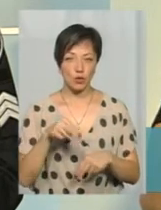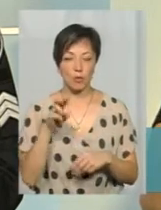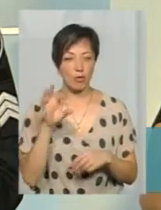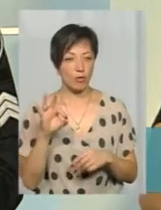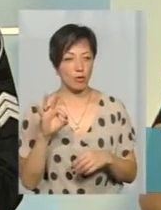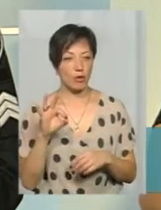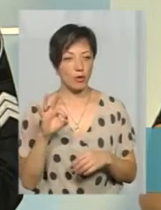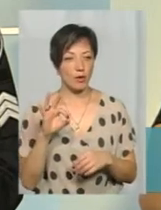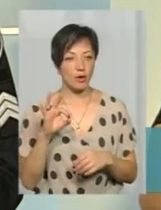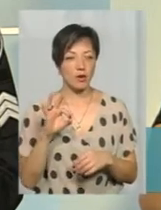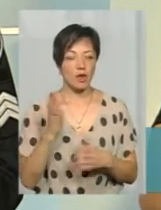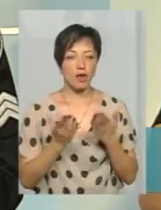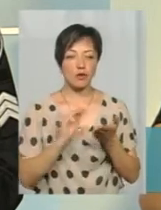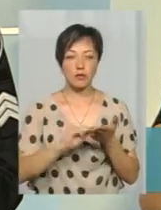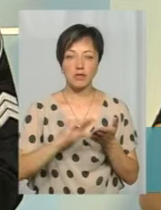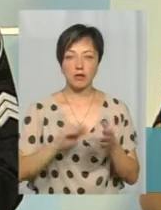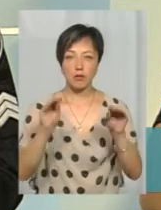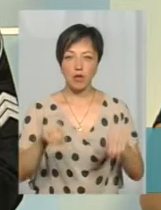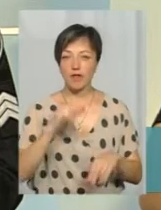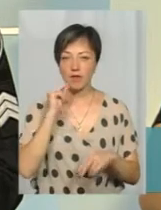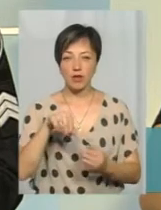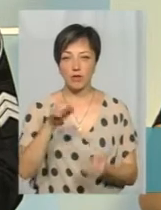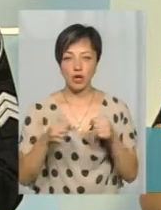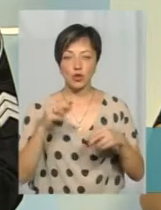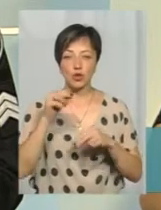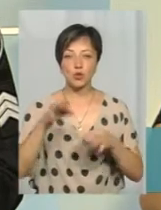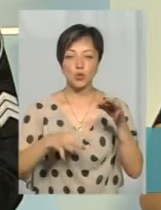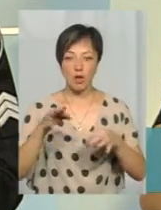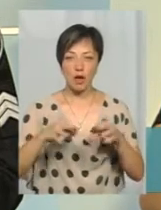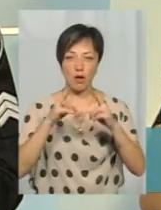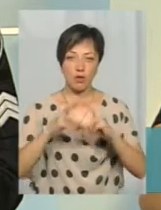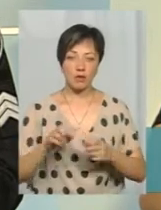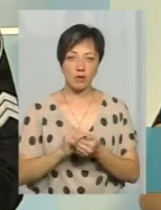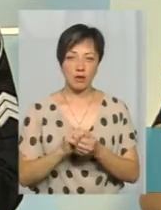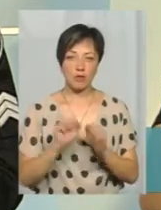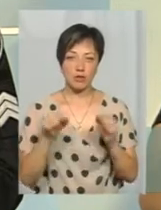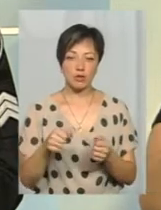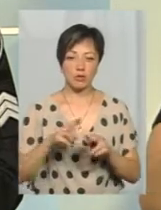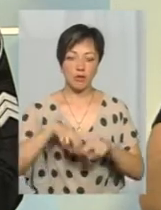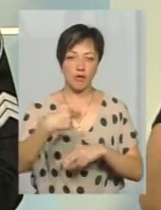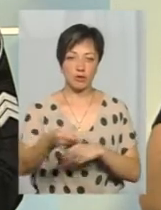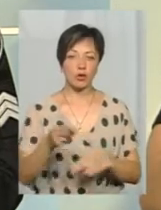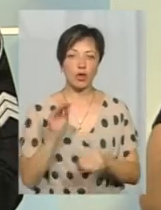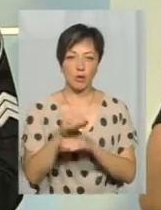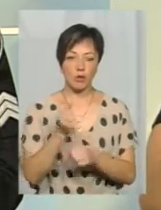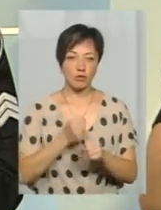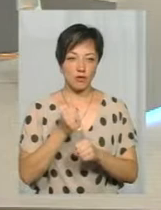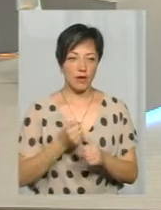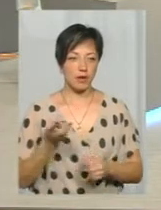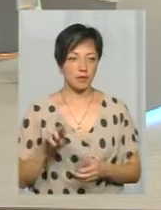безпосередньо ще написати протокол на невинного водія, суддя потім при розділі даних матеріалів може їх повернути на доопрацювання.